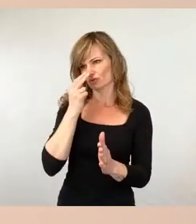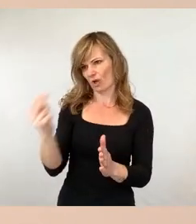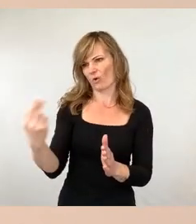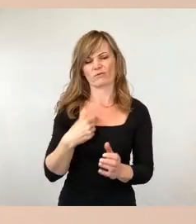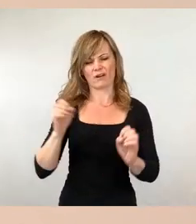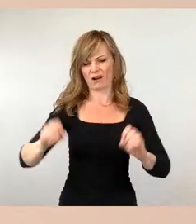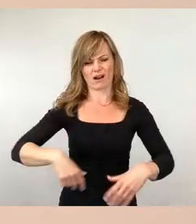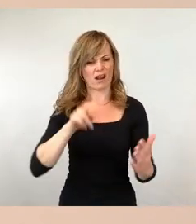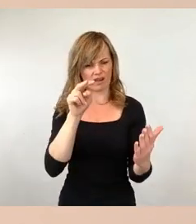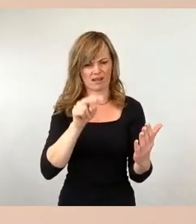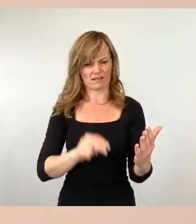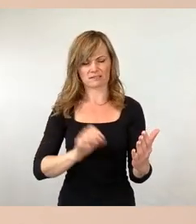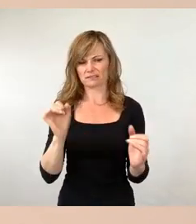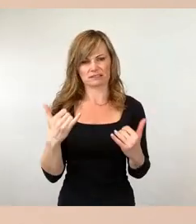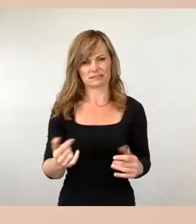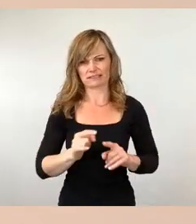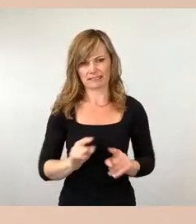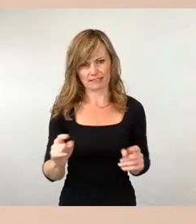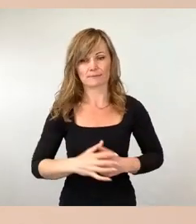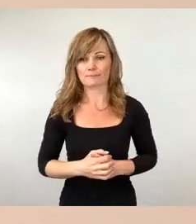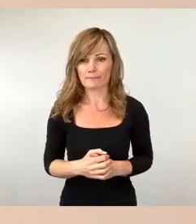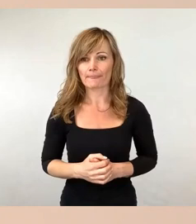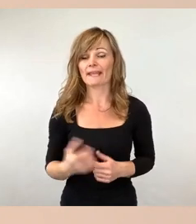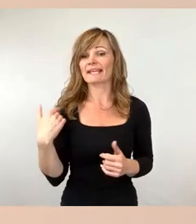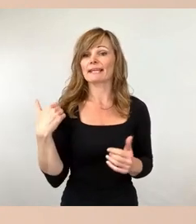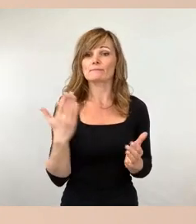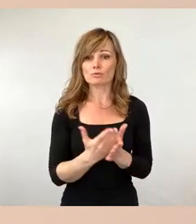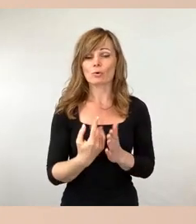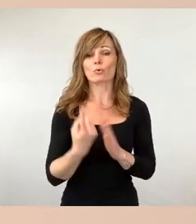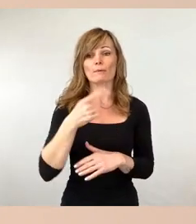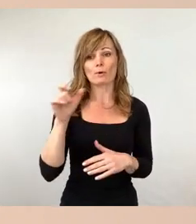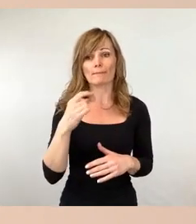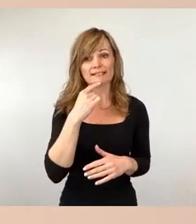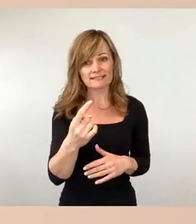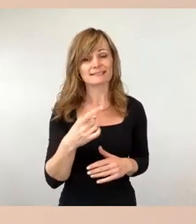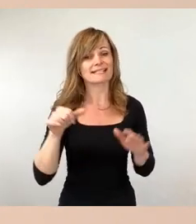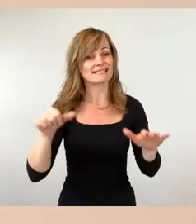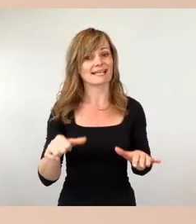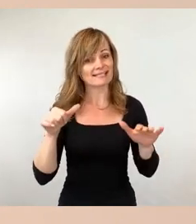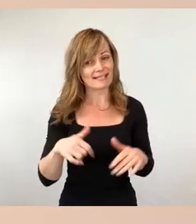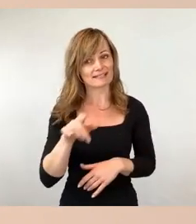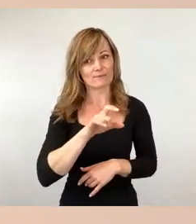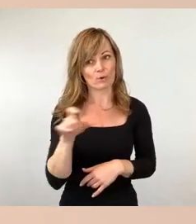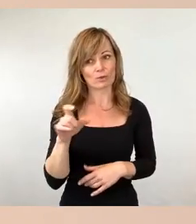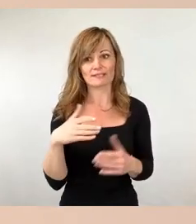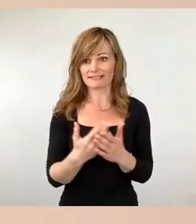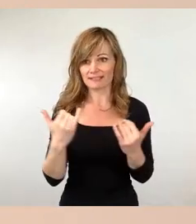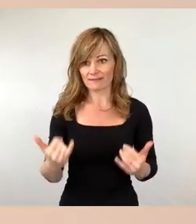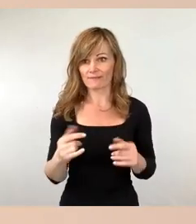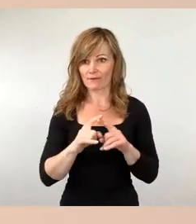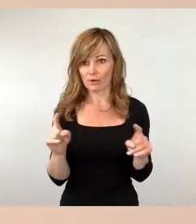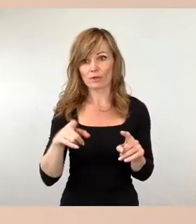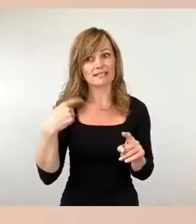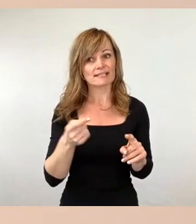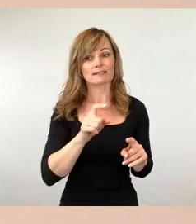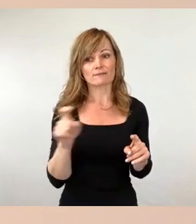Und ansonsten, der Oberbürgermeister hat es ja gerade gesagt, in der 16. Woche, das ist diese Woche und auch in der nächsten, werden